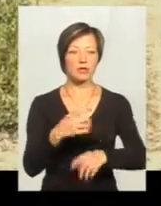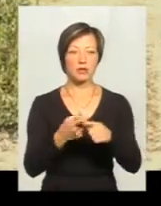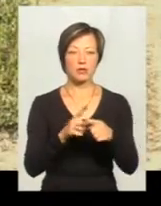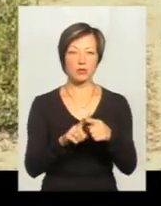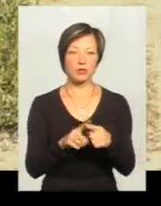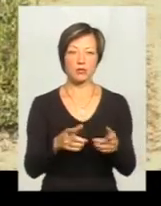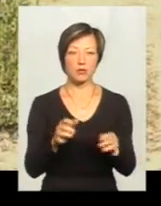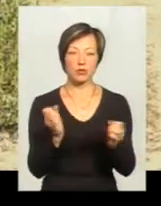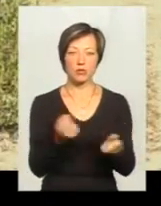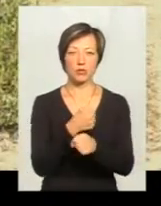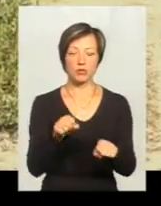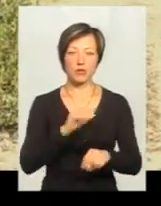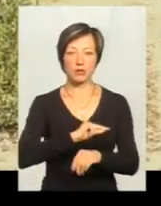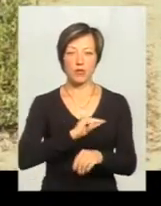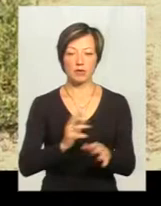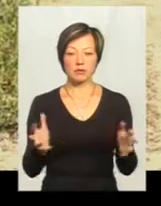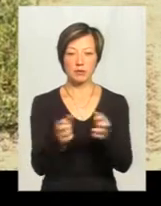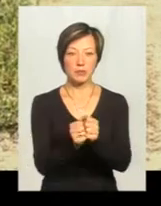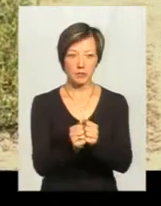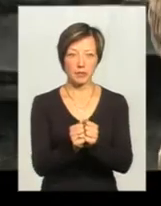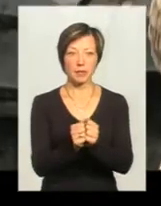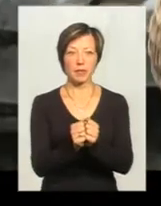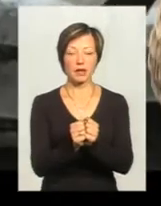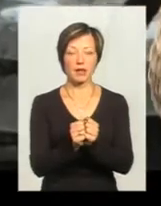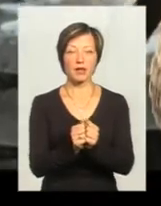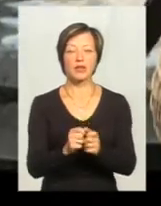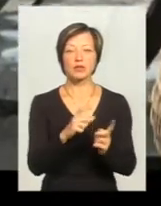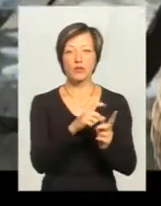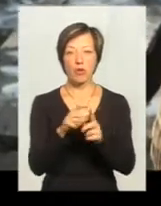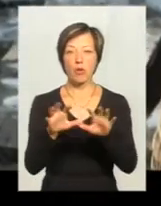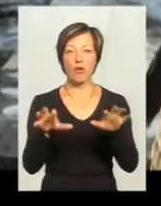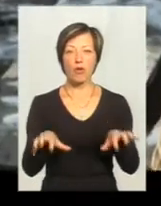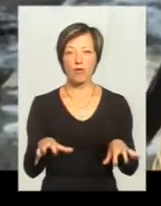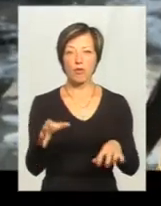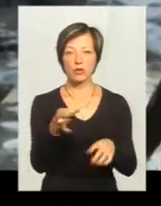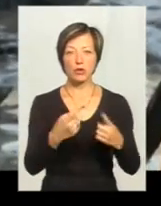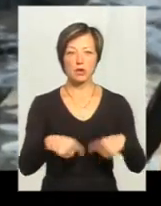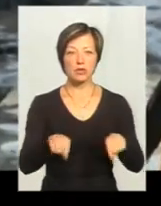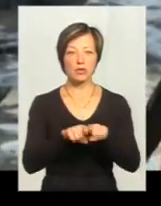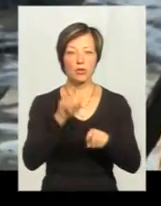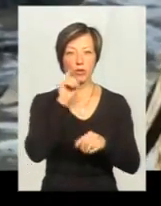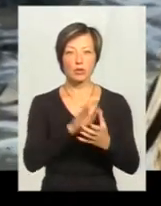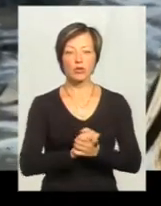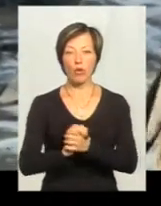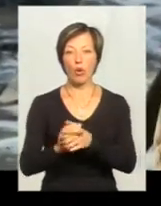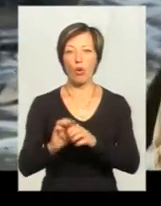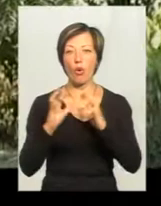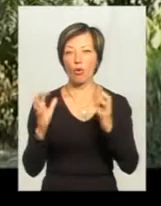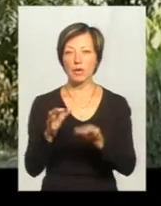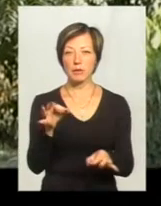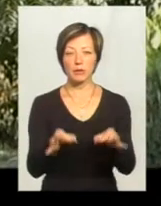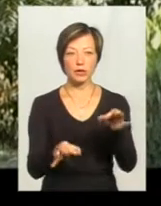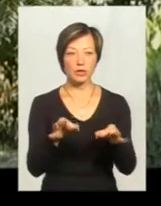землі. Ми його злапали, він дався в руки. За словами голови обласної організації Українського товариства охорони природи